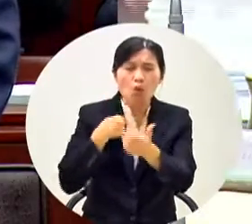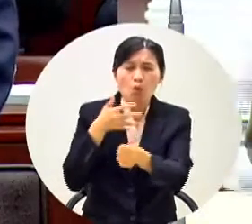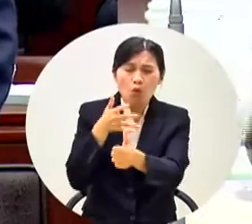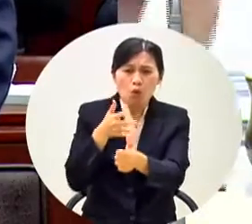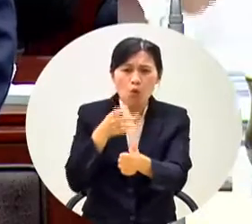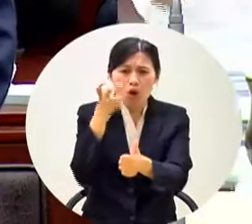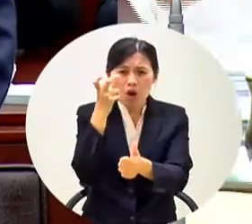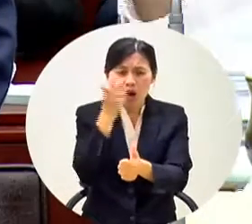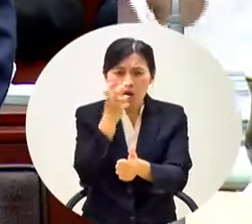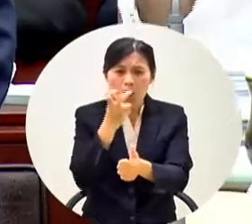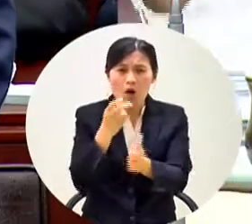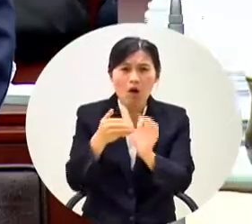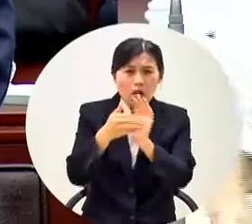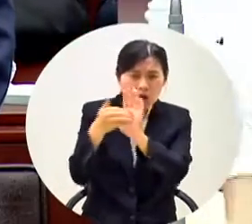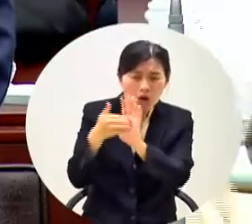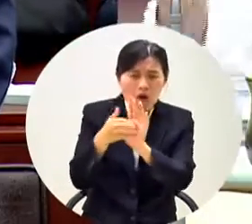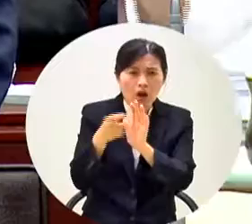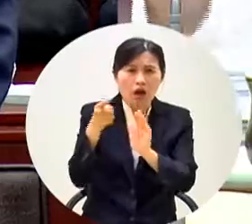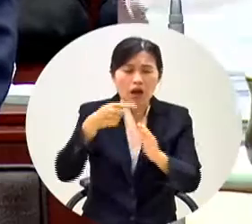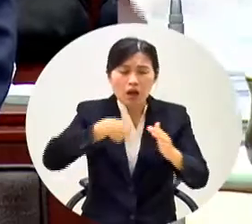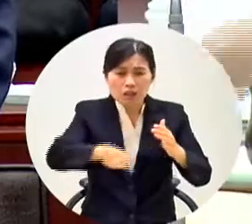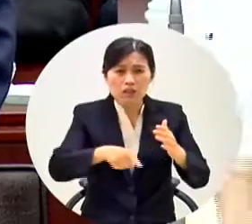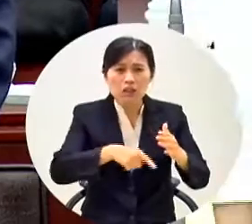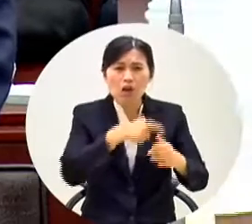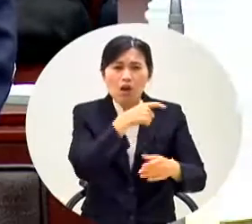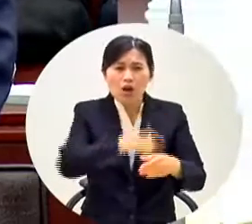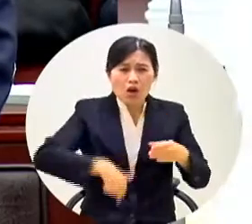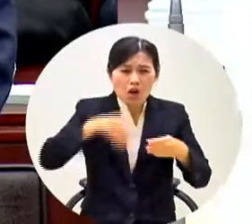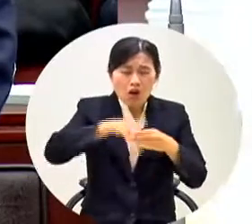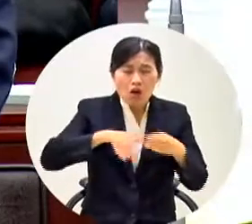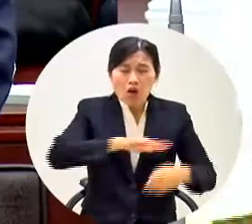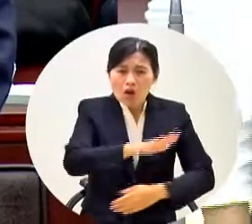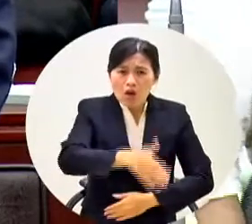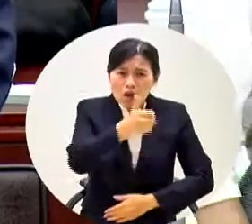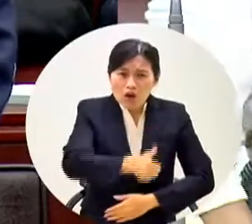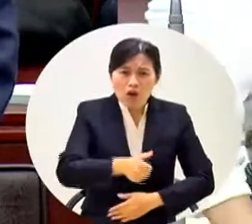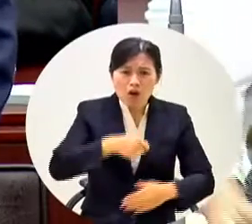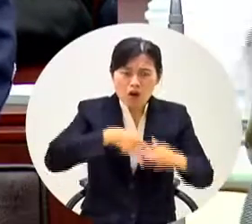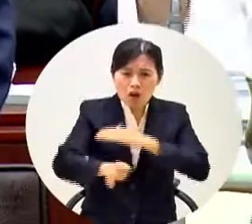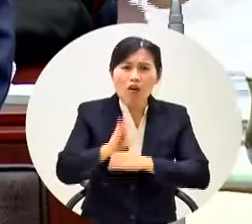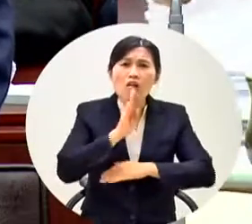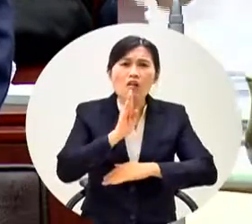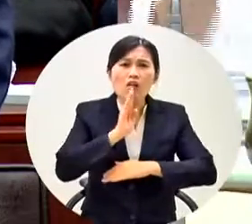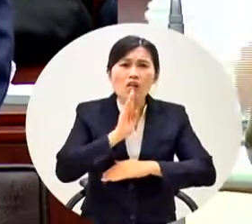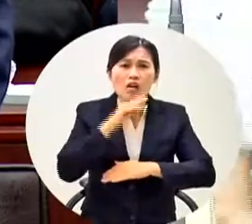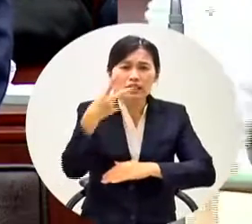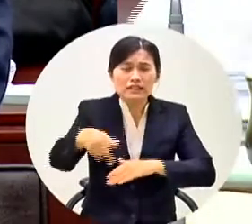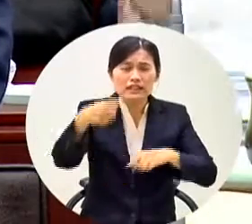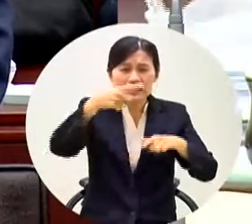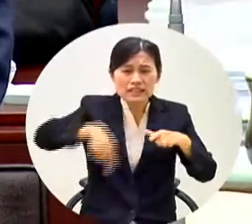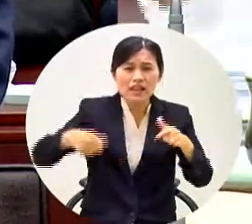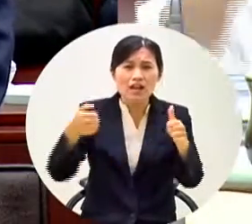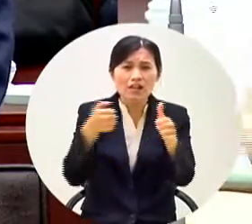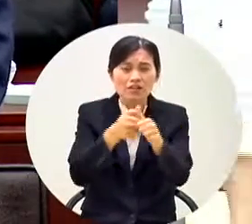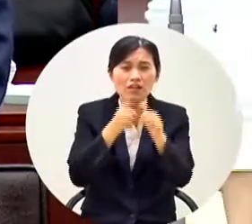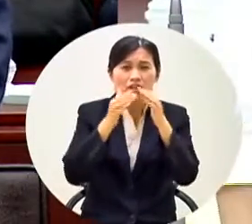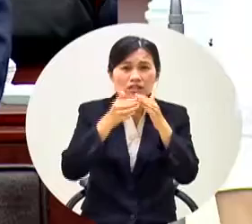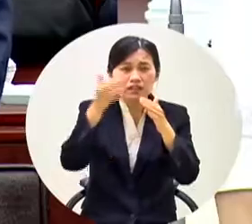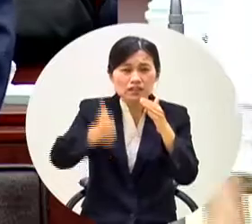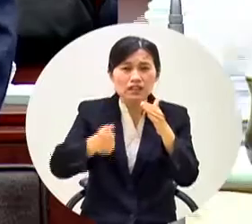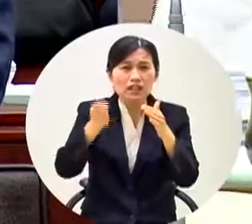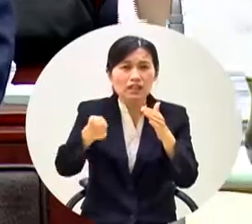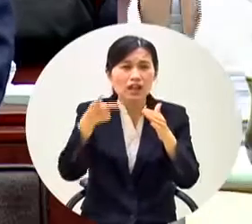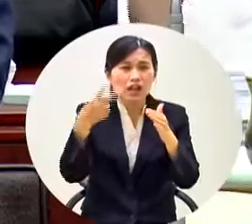去選總統那叫做落跑那不是落跑什麼叫落跑還有葉副市長還有他還講到